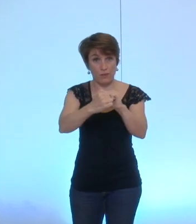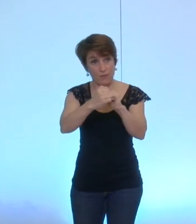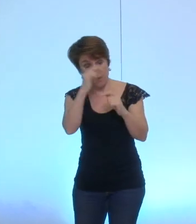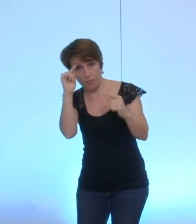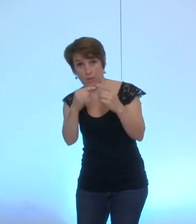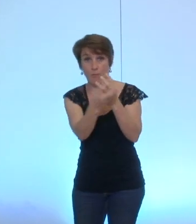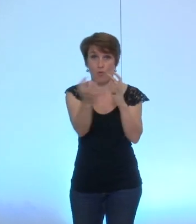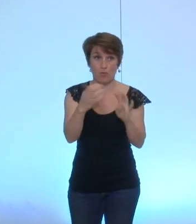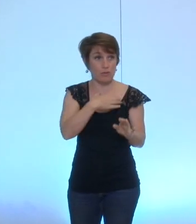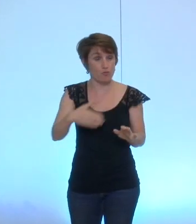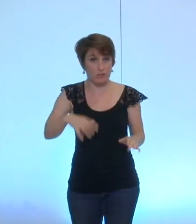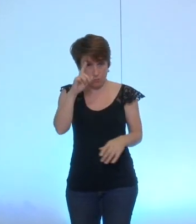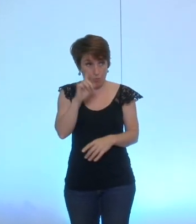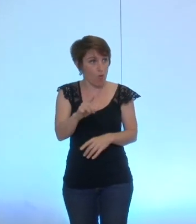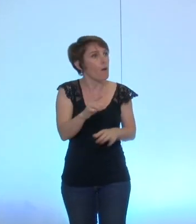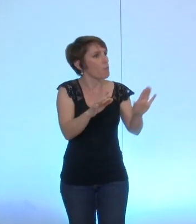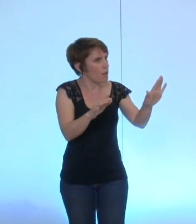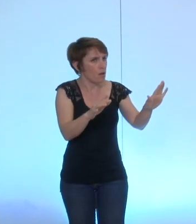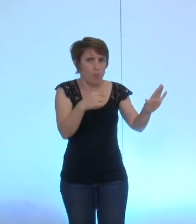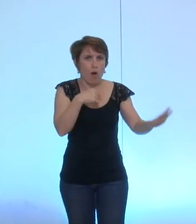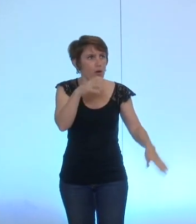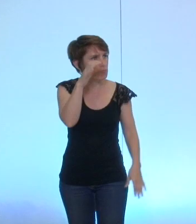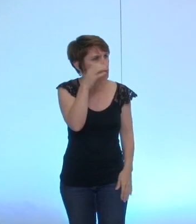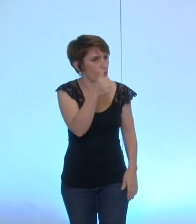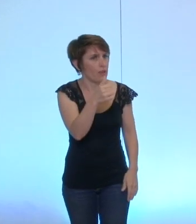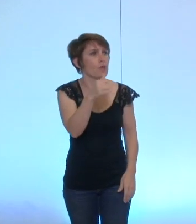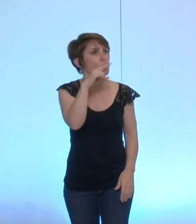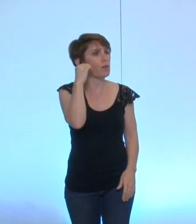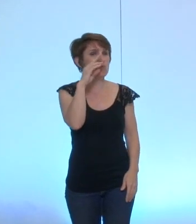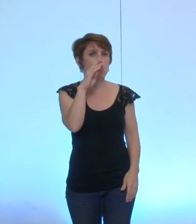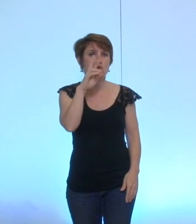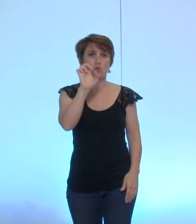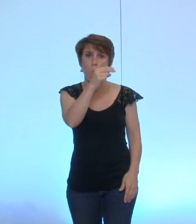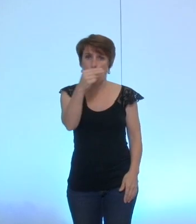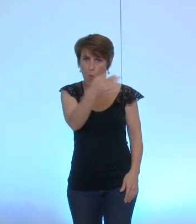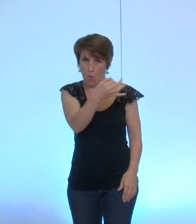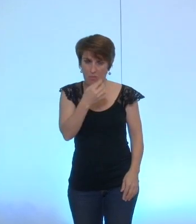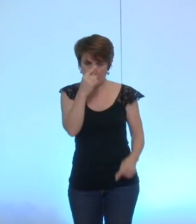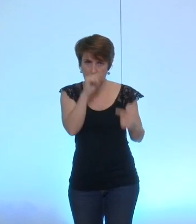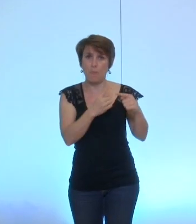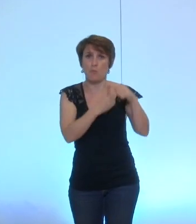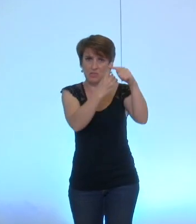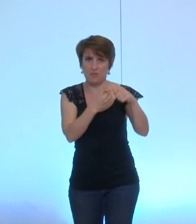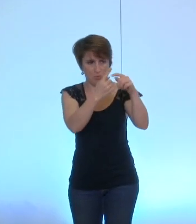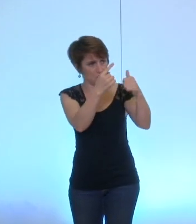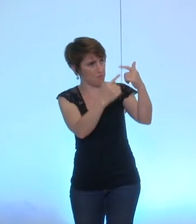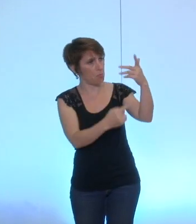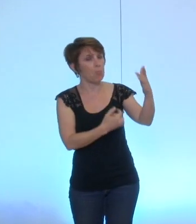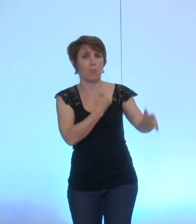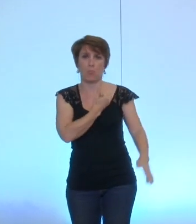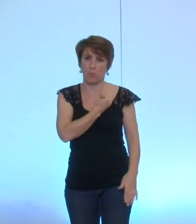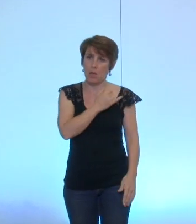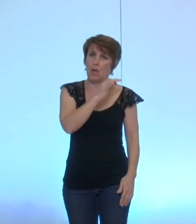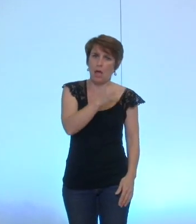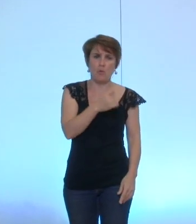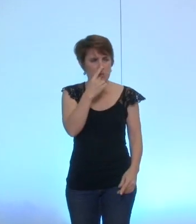si j'ai bien noté également les points positifs que soulevé monsieur Bron sur d'autres points où déjà sans moteur particulier j